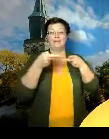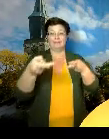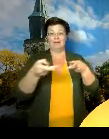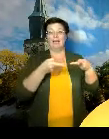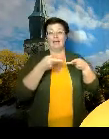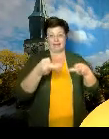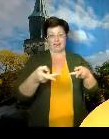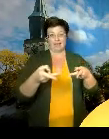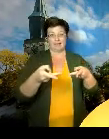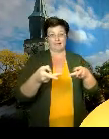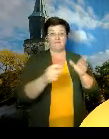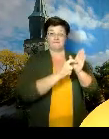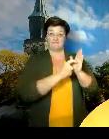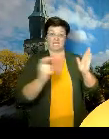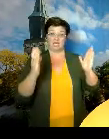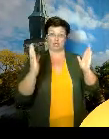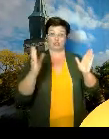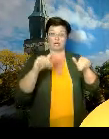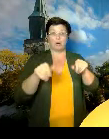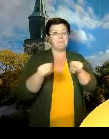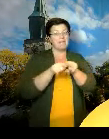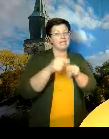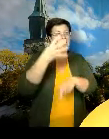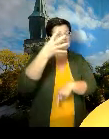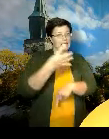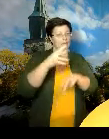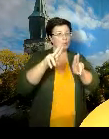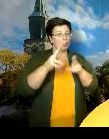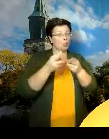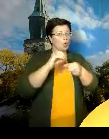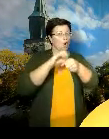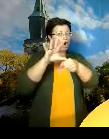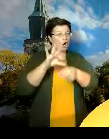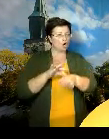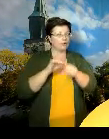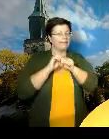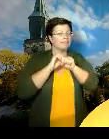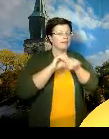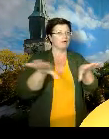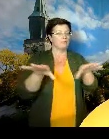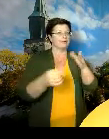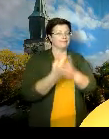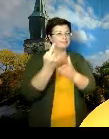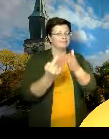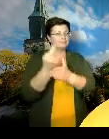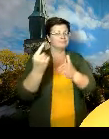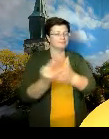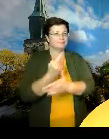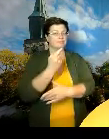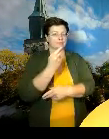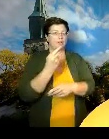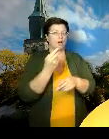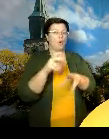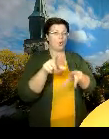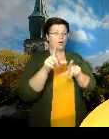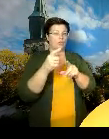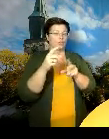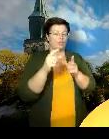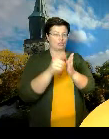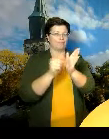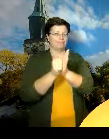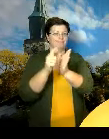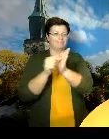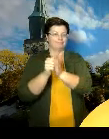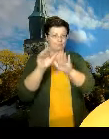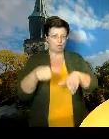Turussa on viikon aikana todettu lähes 40 uutta koronavirustartuntaa. Ja tästä viikon